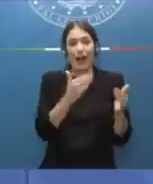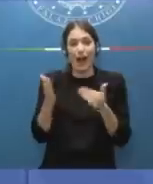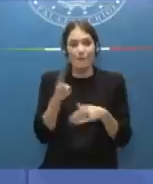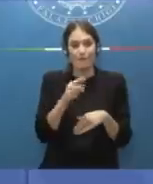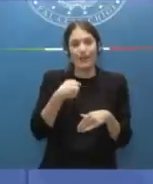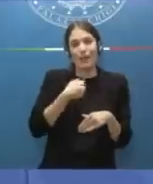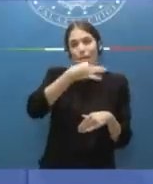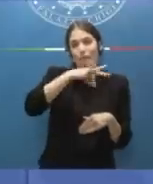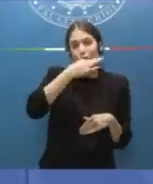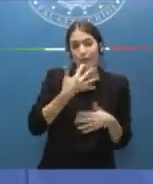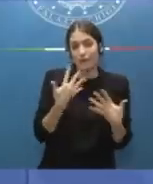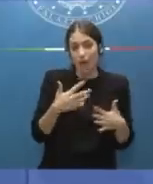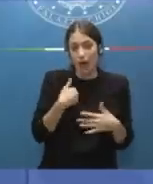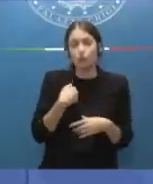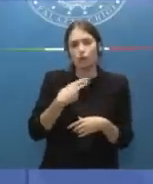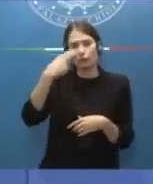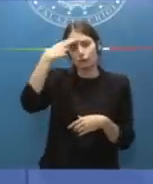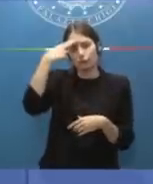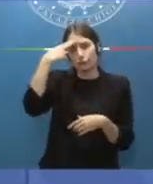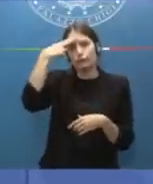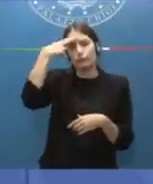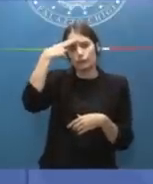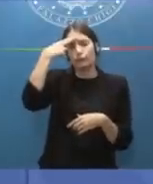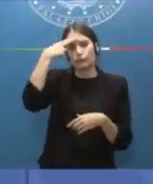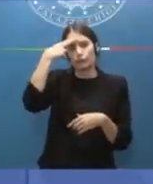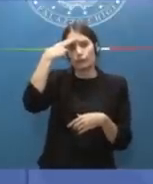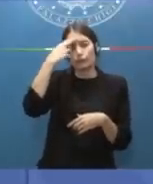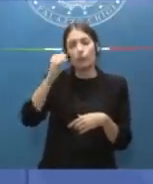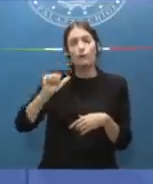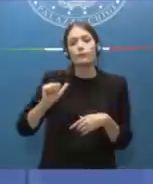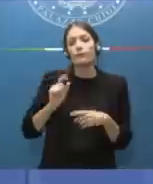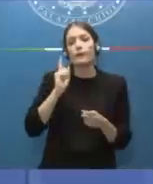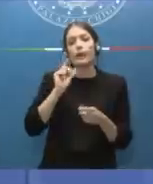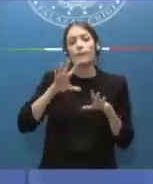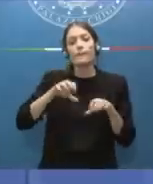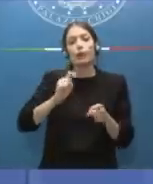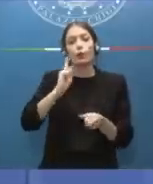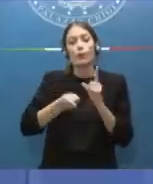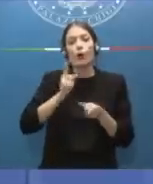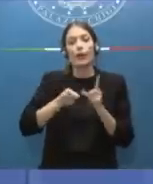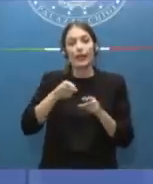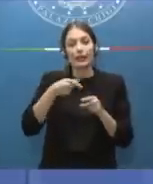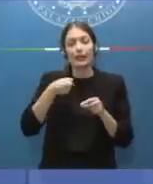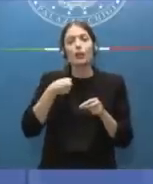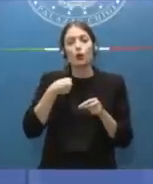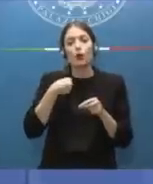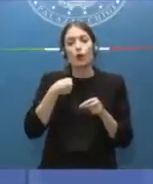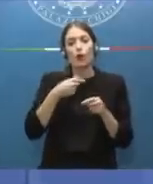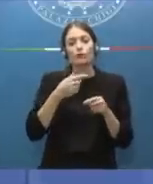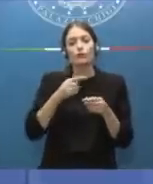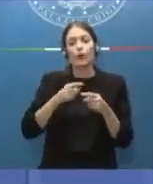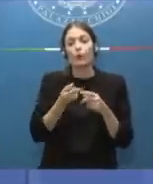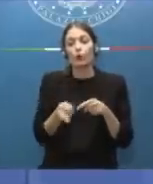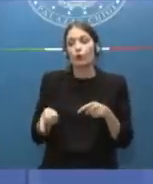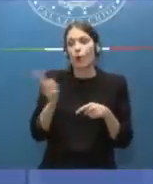ricordato di aver cominciato il mio impegno politico all'indomani della strage di Via D'Amelio e ricorderete che molto si è discusso in